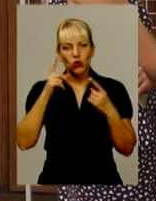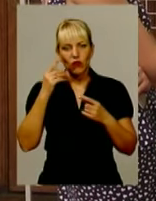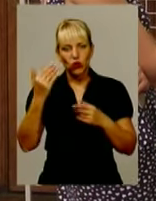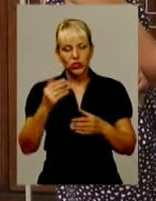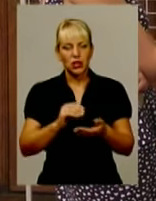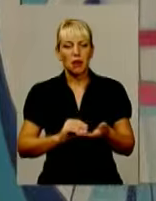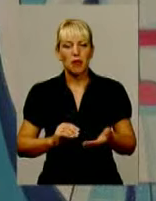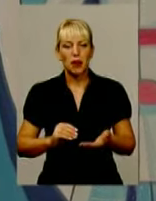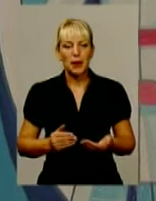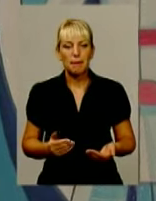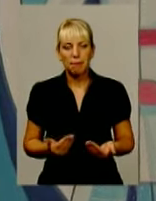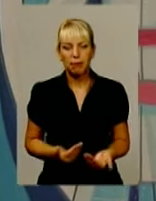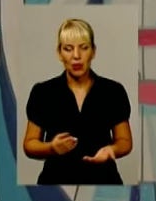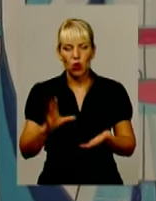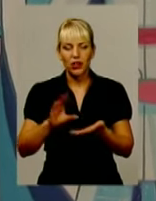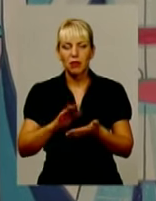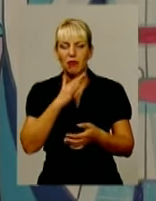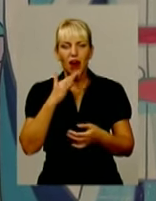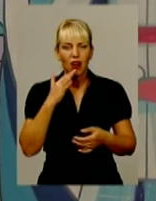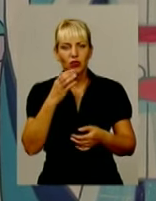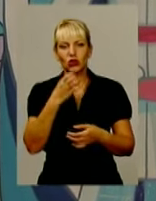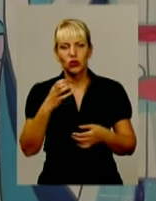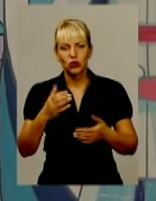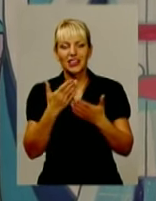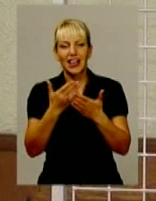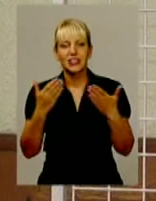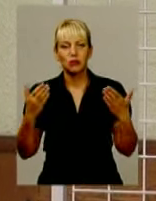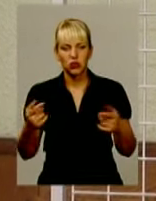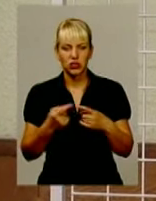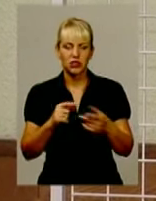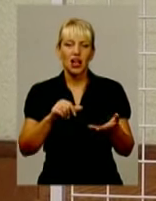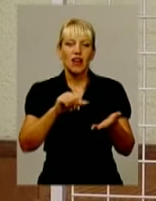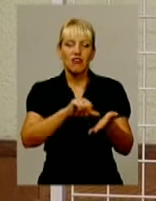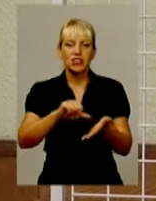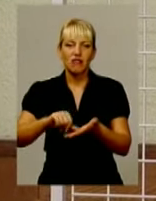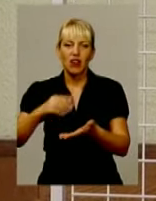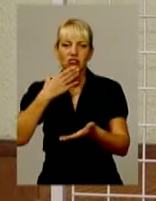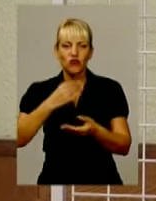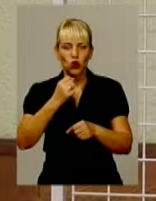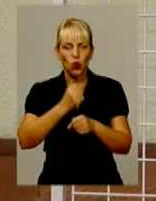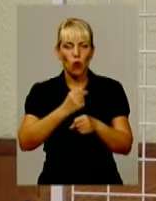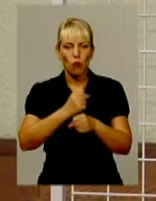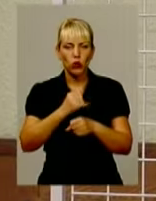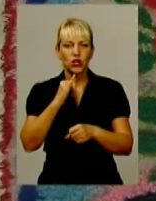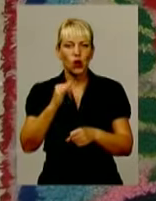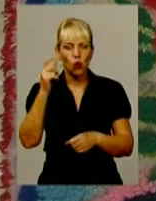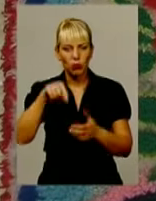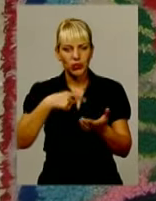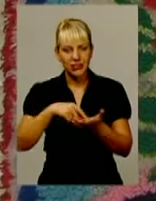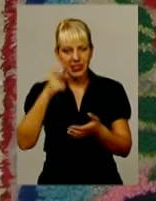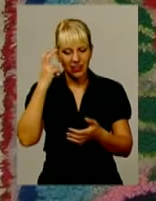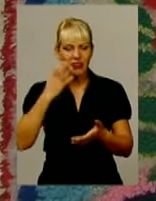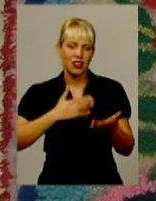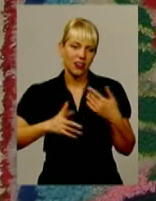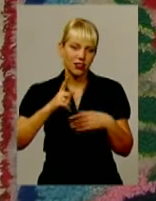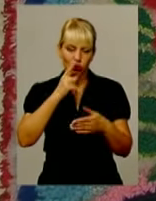всеукраїнських та авторських експозицій. Виставляє свої роботи здебільшого в Києві. Та каже рада, що нарешті вдалося дістатись і